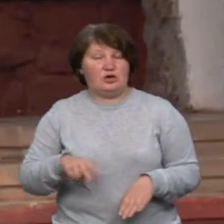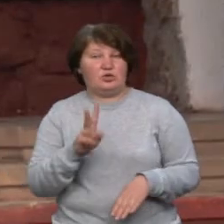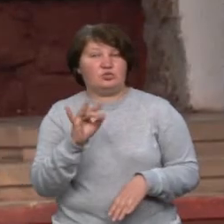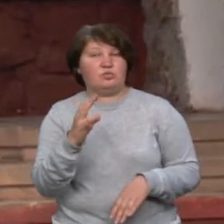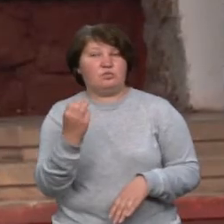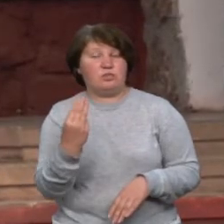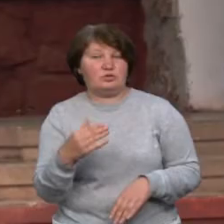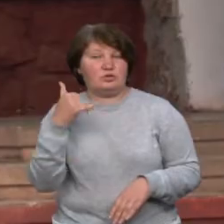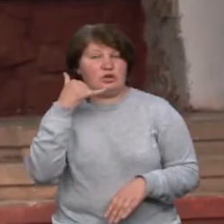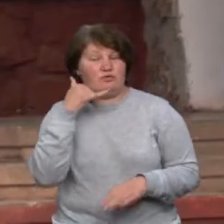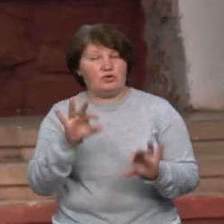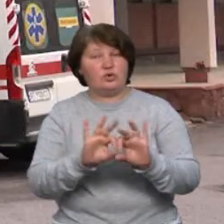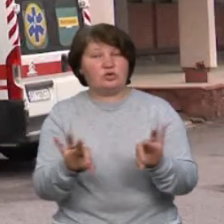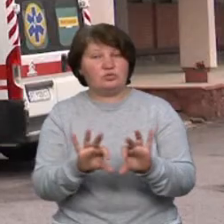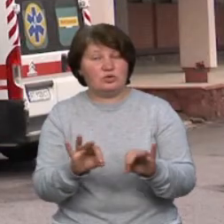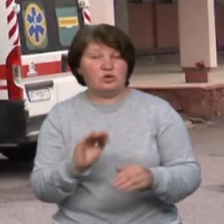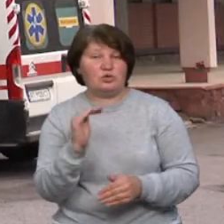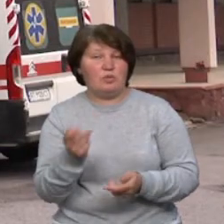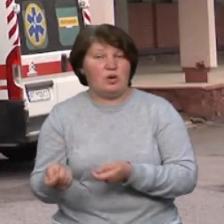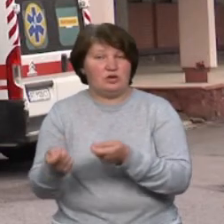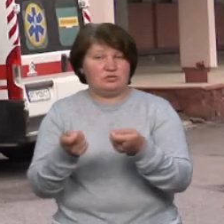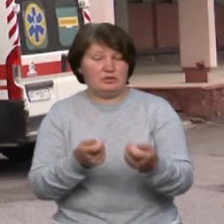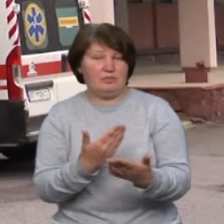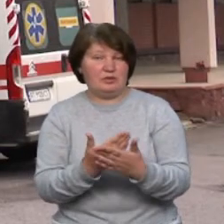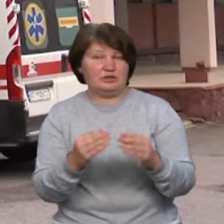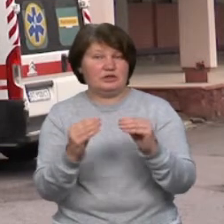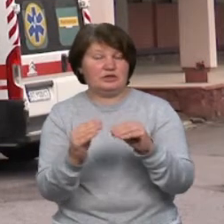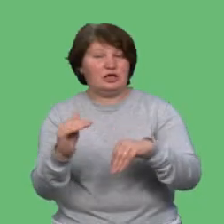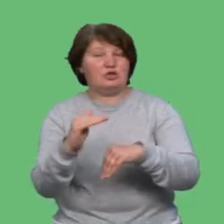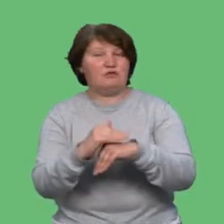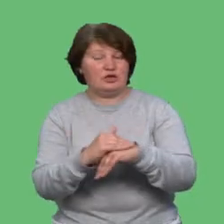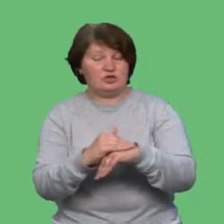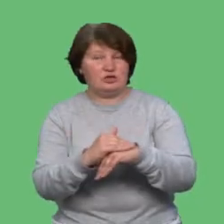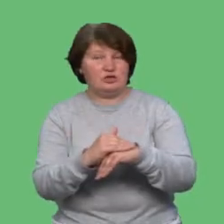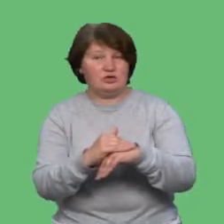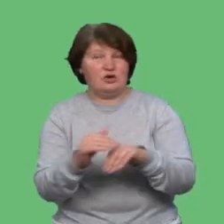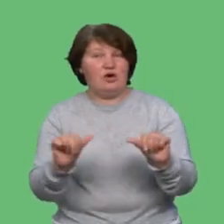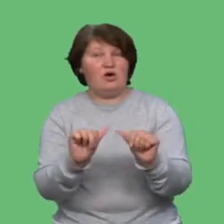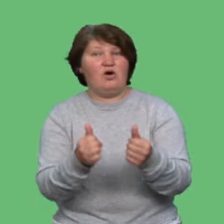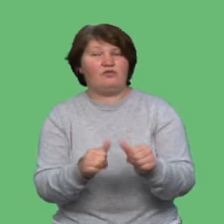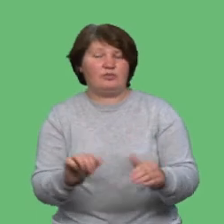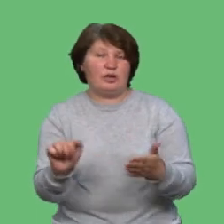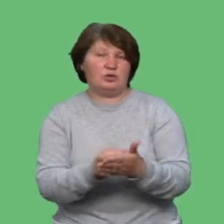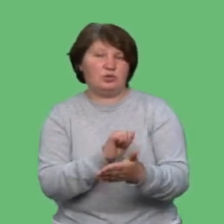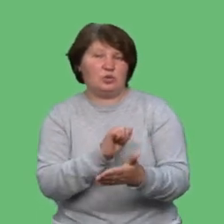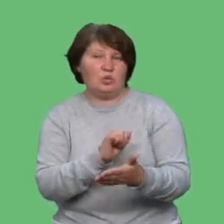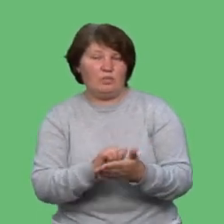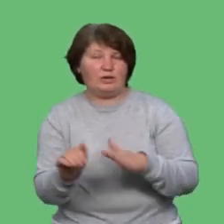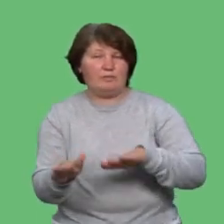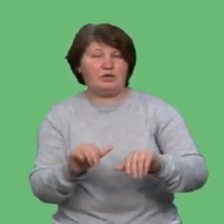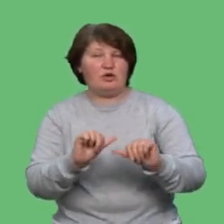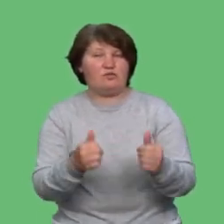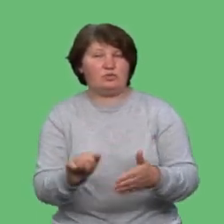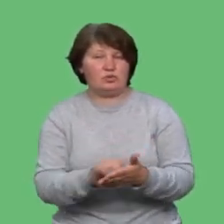по телефону нам розповів, що малюка доставили близько 10-ї вечора. Поробляли там документи, після оформлення документів